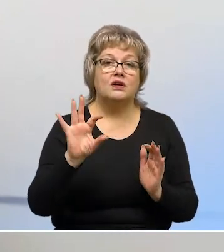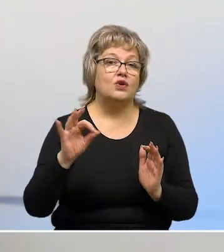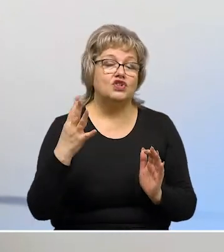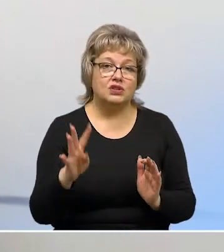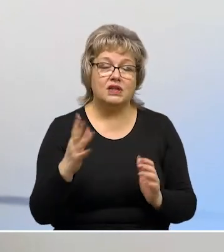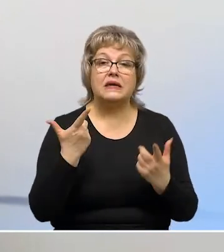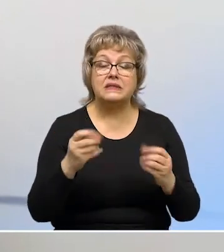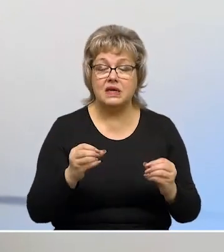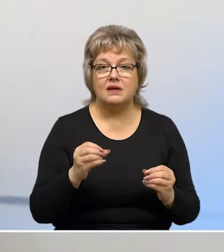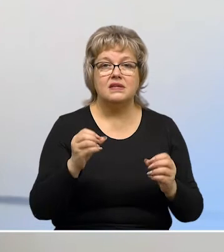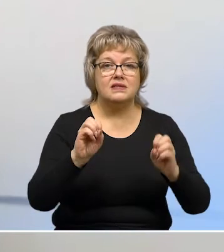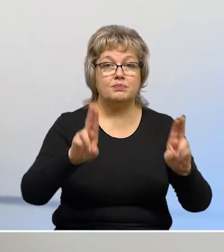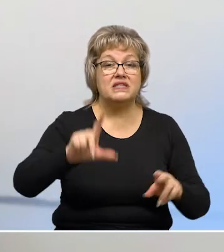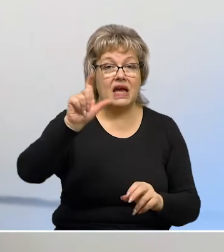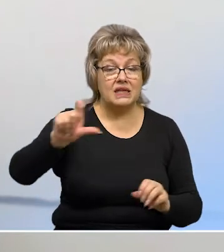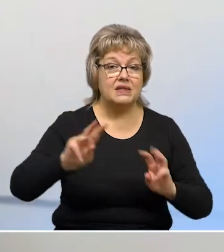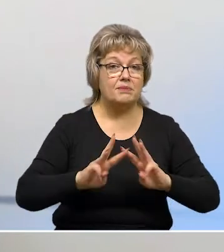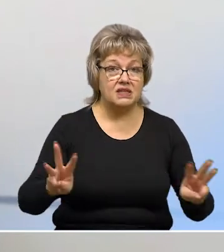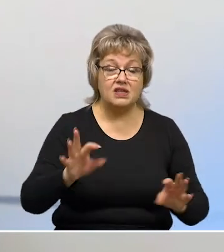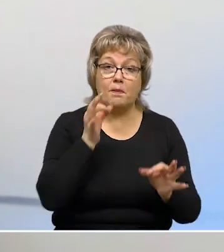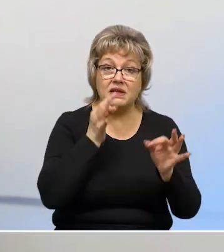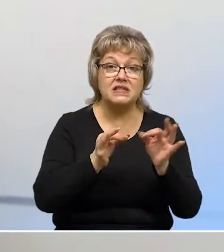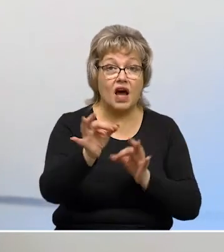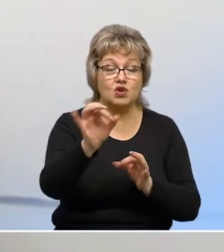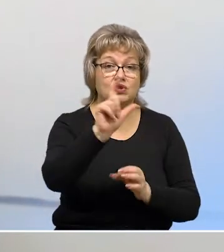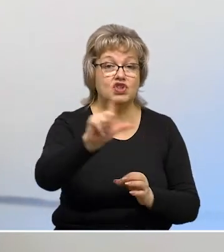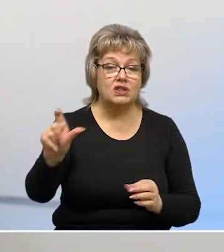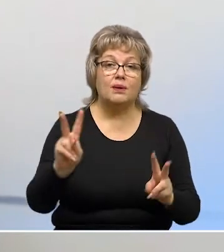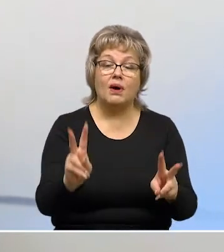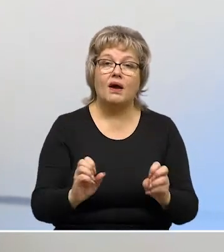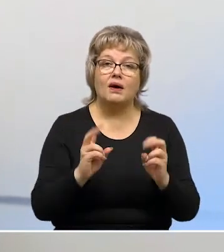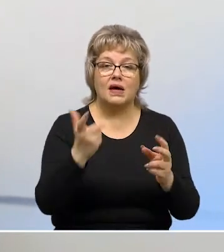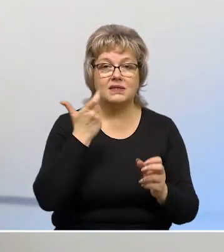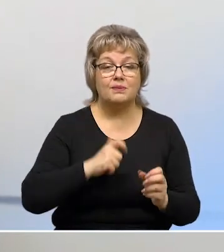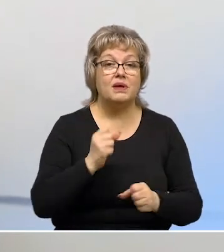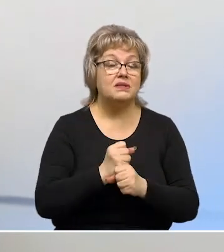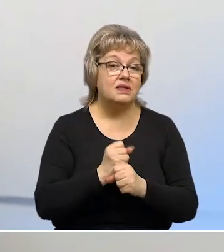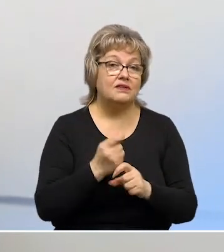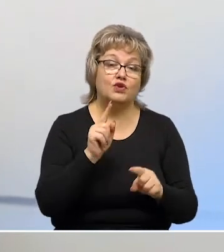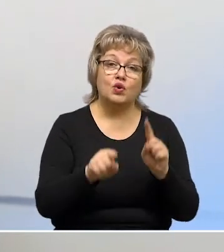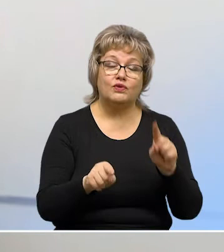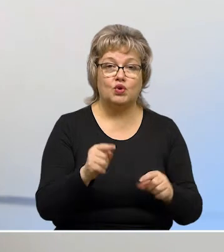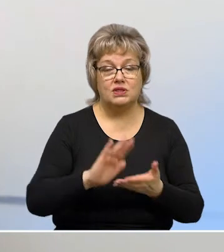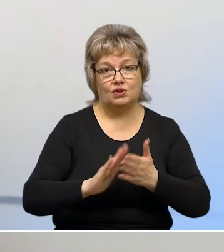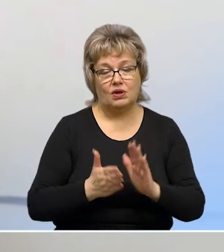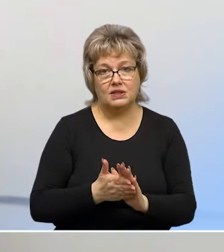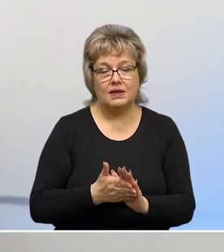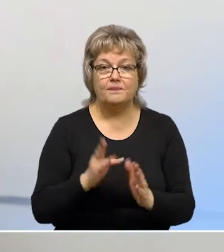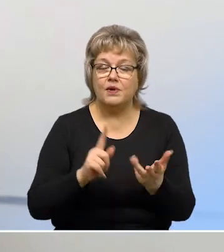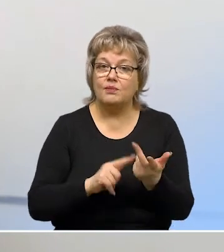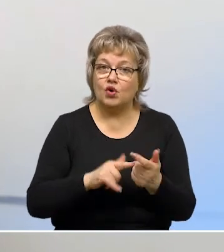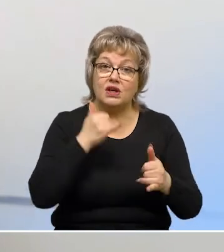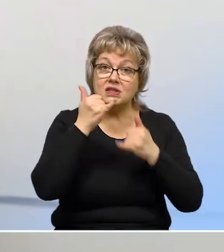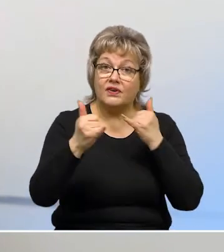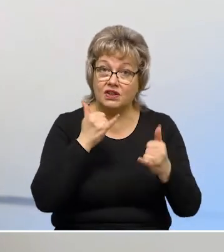-34, где специалисты министерства подскажут жителям, как себя вести в той или иной ситуации. И вот,